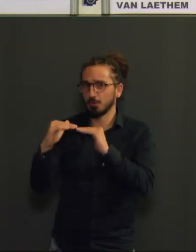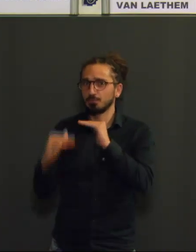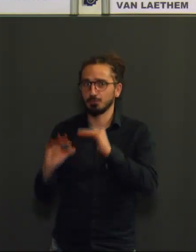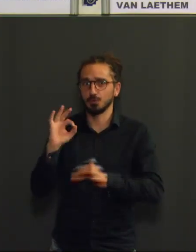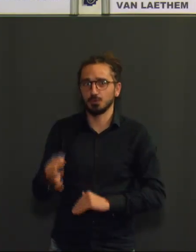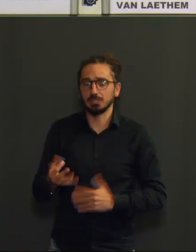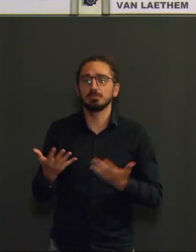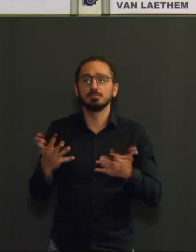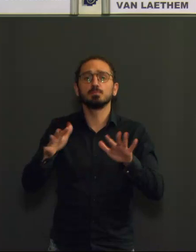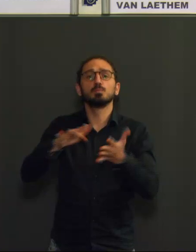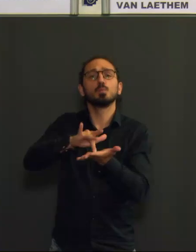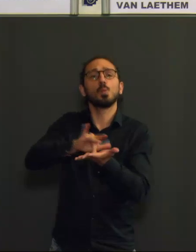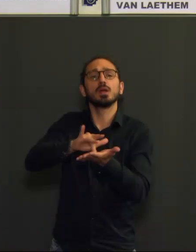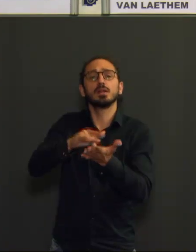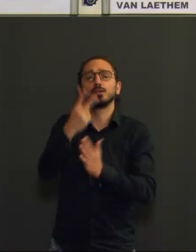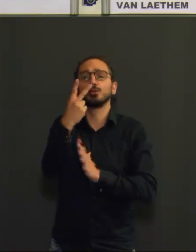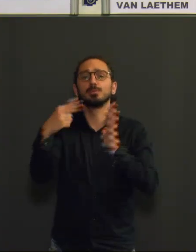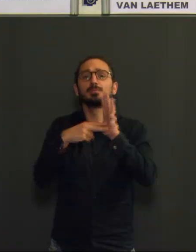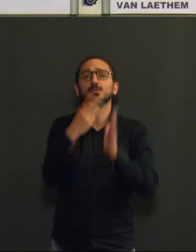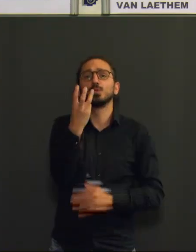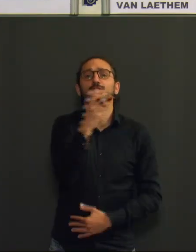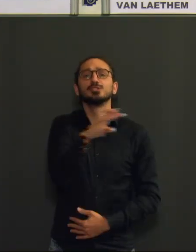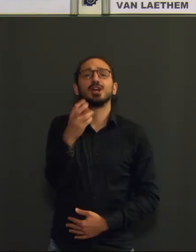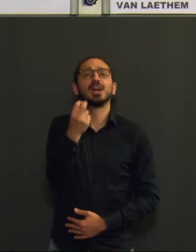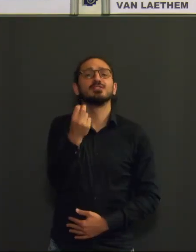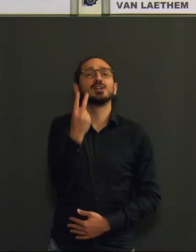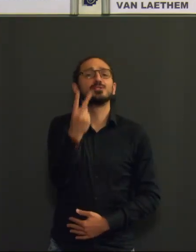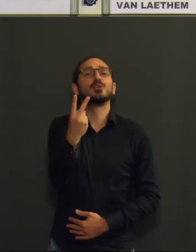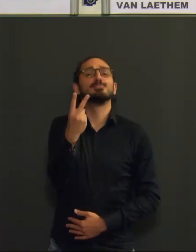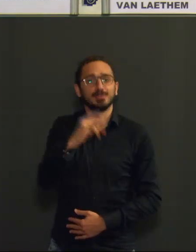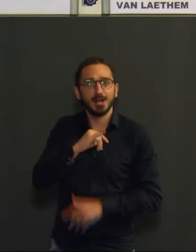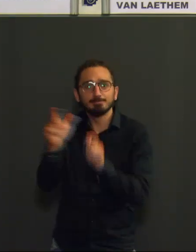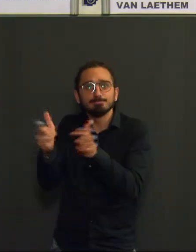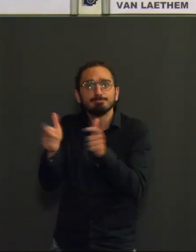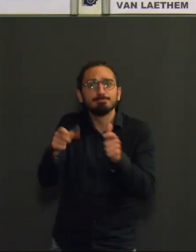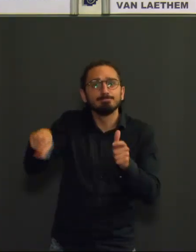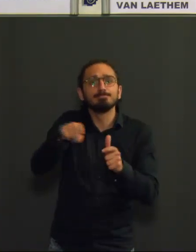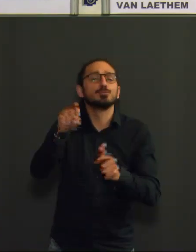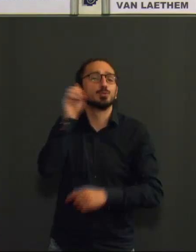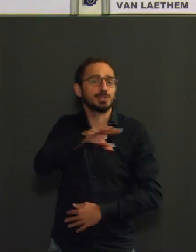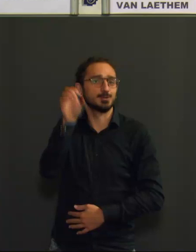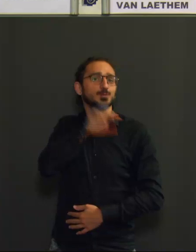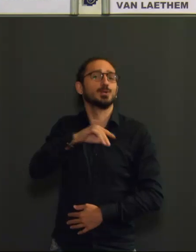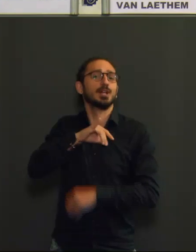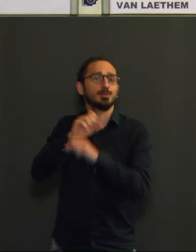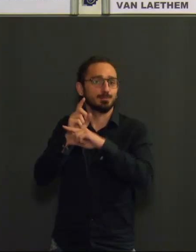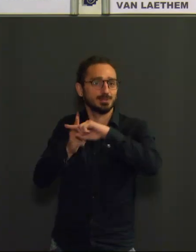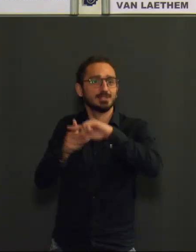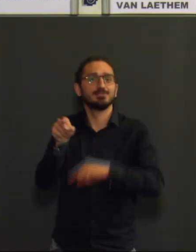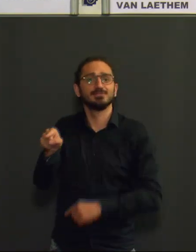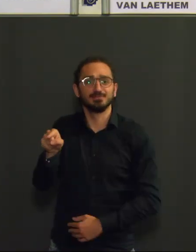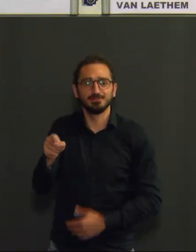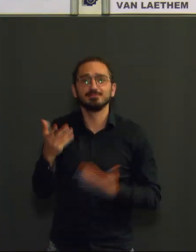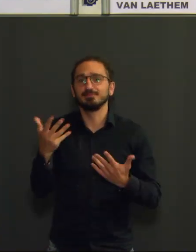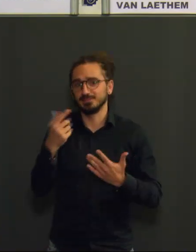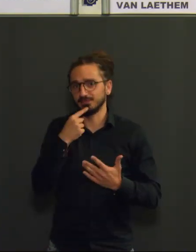382 nouveaux cas par jour. Alors, ceci est une petite augmentation pour nos fidèles, une augmentation de 10